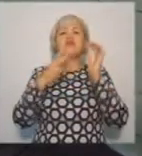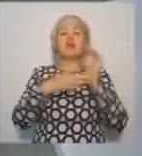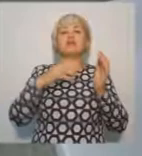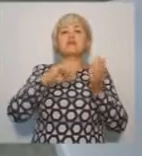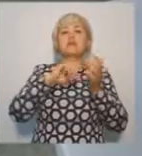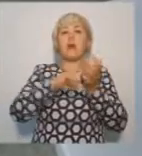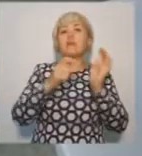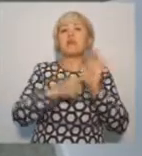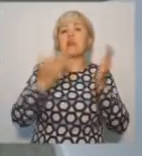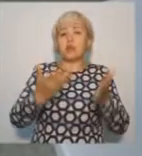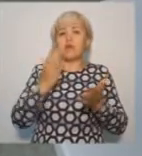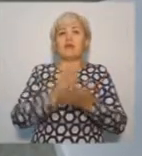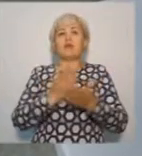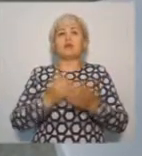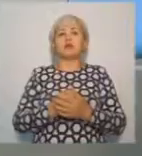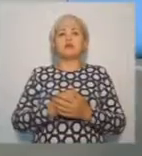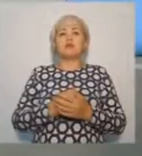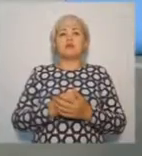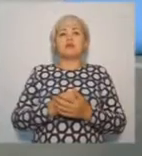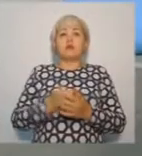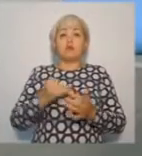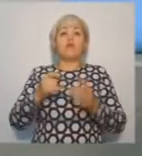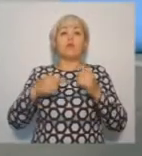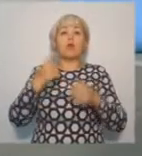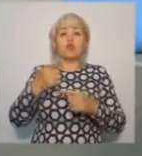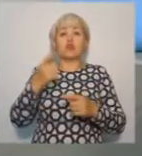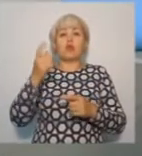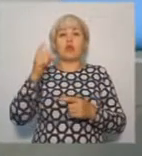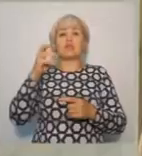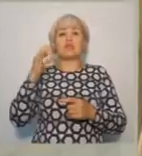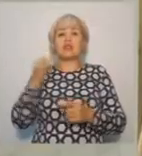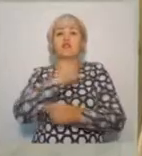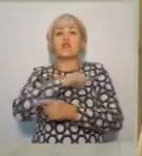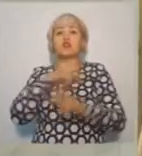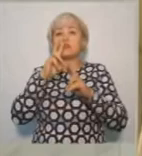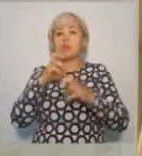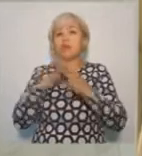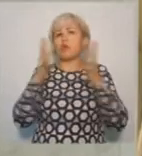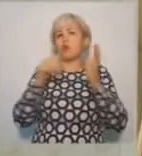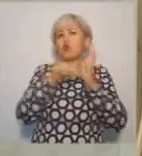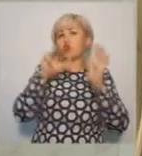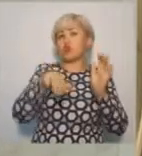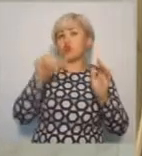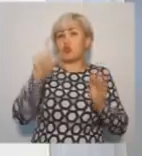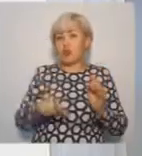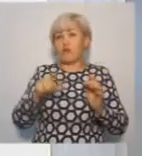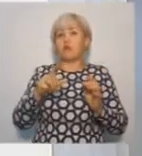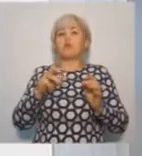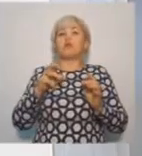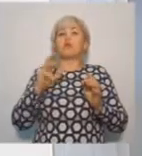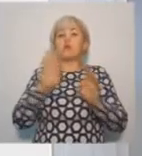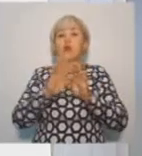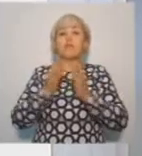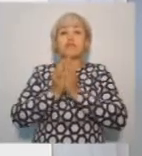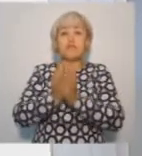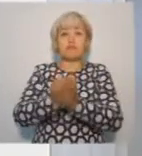аппараты лучевой диагностики. В прошлой экспедиции врачи осмотрели более 6000 человек. Так Плавполиклиника проводит обследование жителей